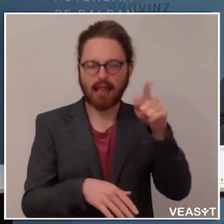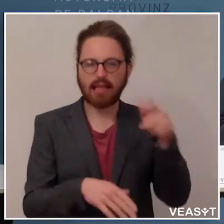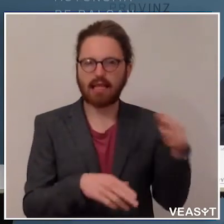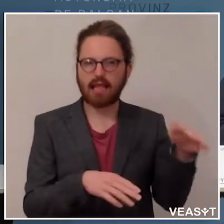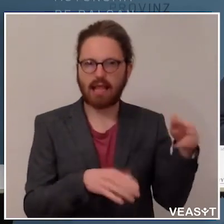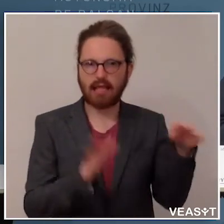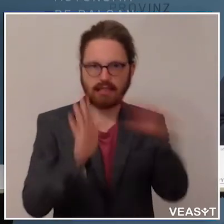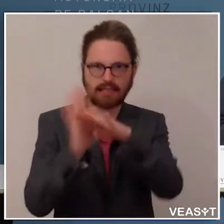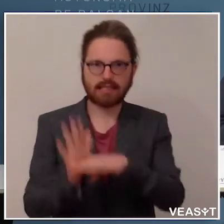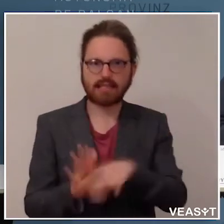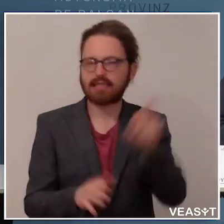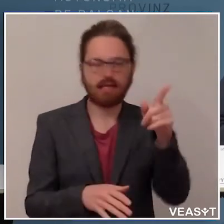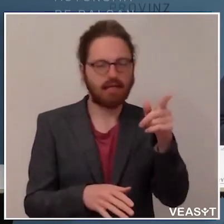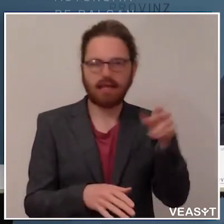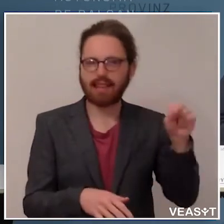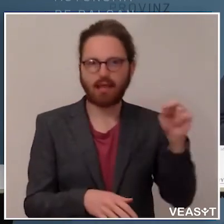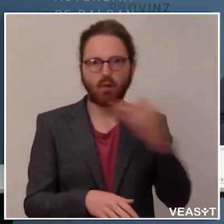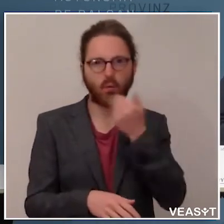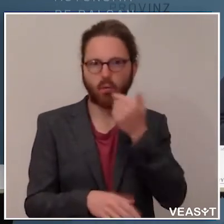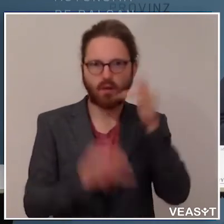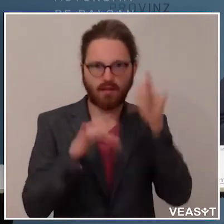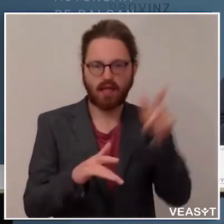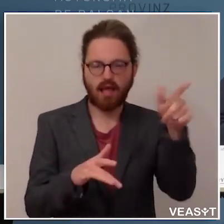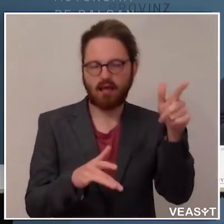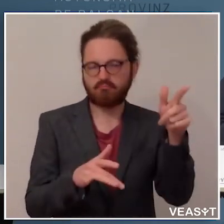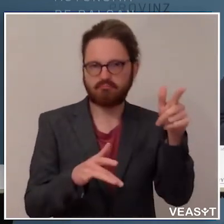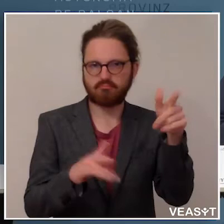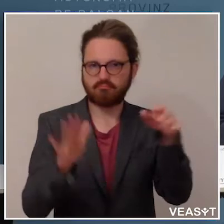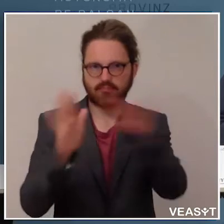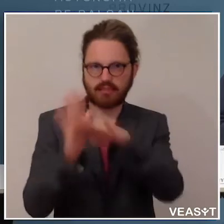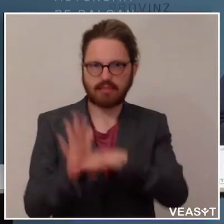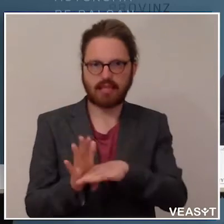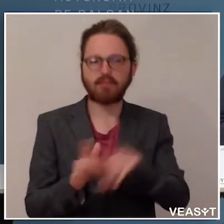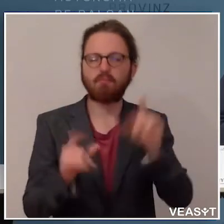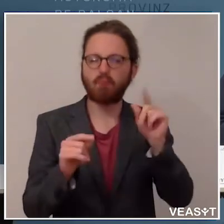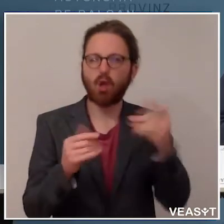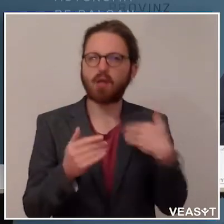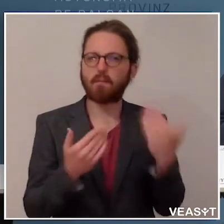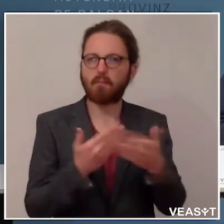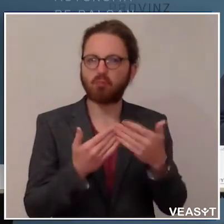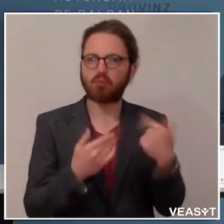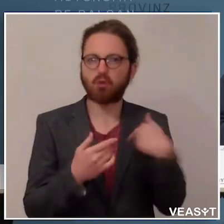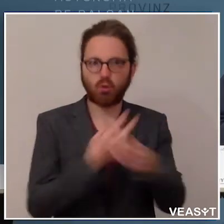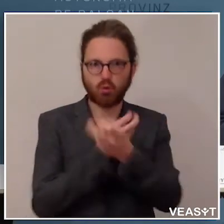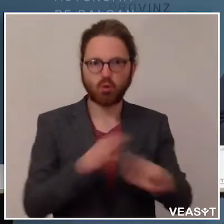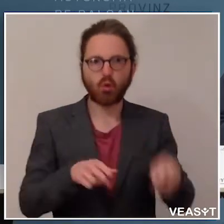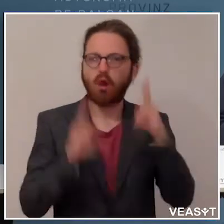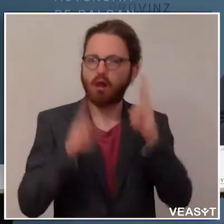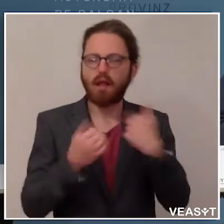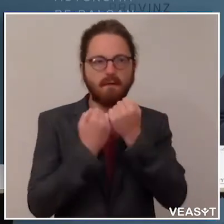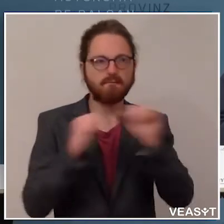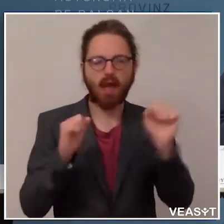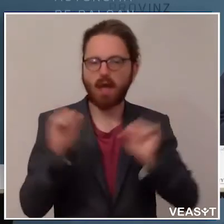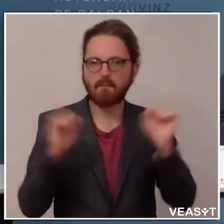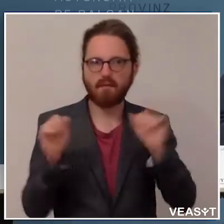Landesgesetz. Das heißt, südlich von Salurn muss man weiterhin eine Eigenerklärung mit sich führen. Also in Südtirol kann man sich frei bewegen, aber wenn man sich in Trentino bewegt, das